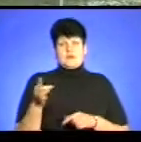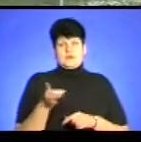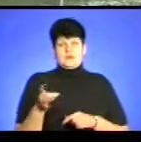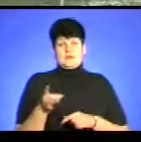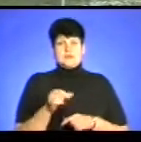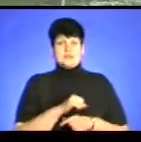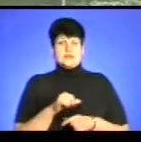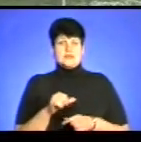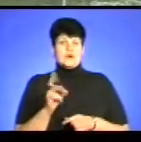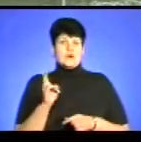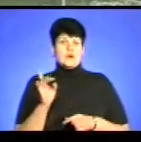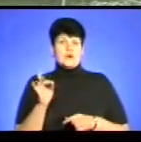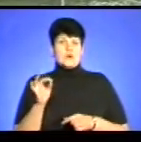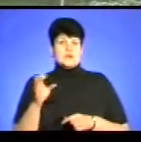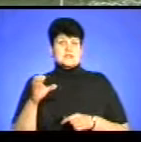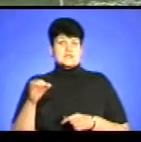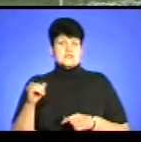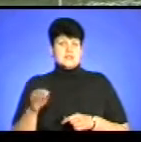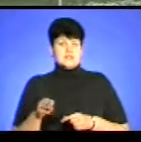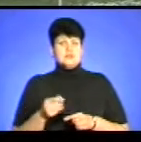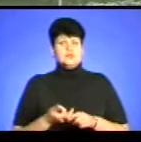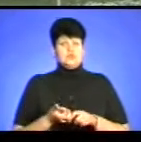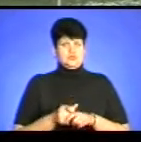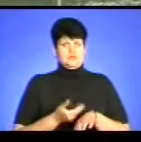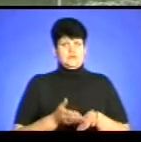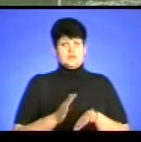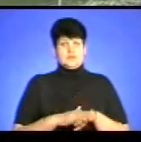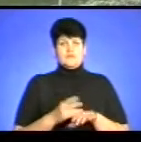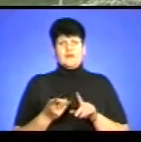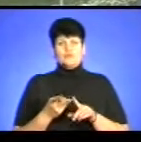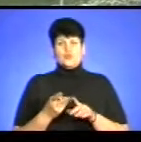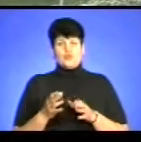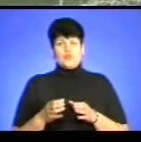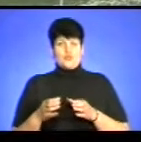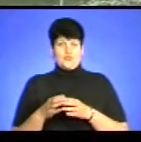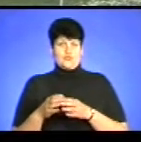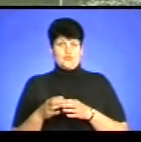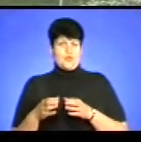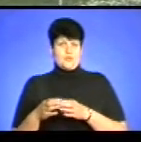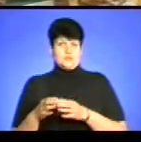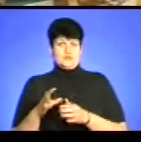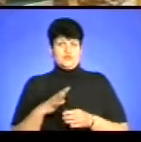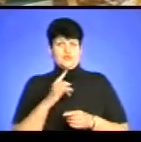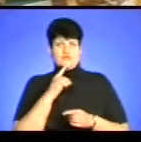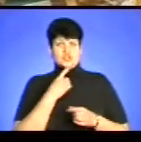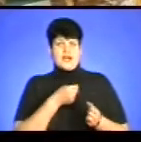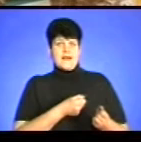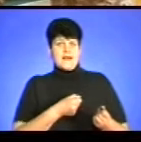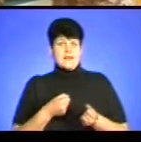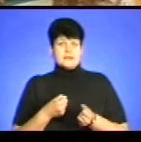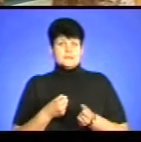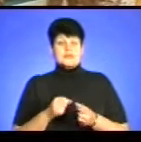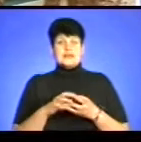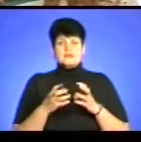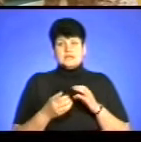кросвіт по собі важкий, а зараз в цьому другому комплексі саме важке, мені здається, щоб було канат. З результатами